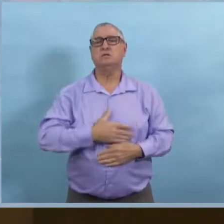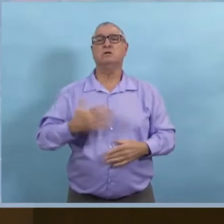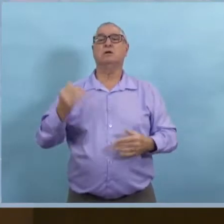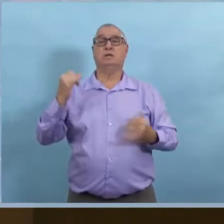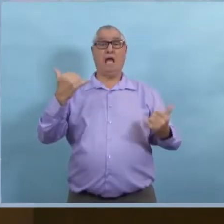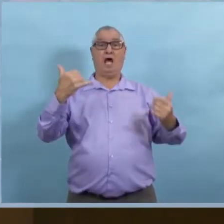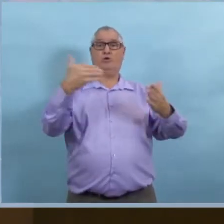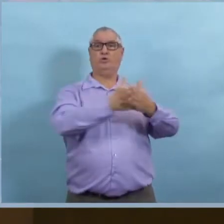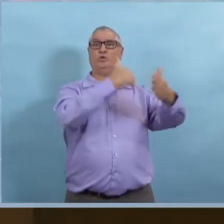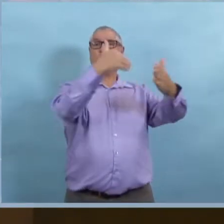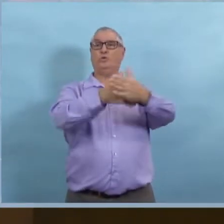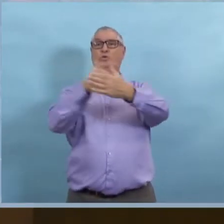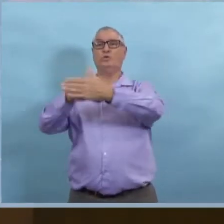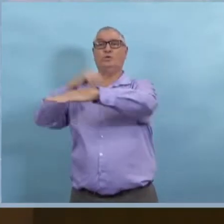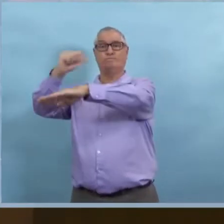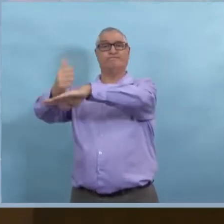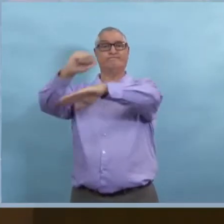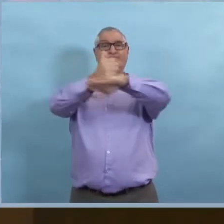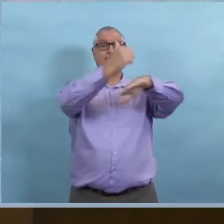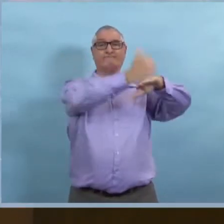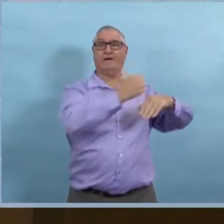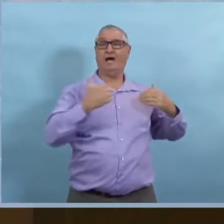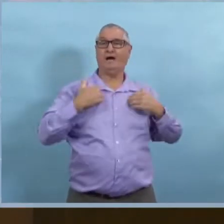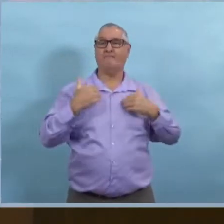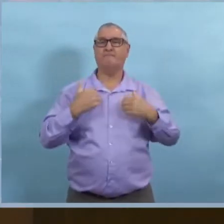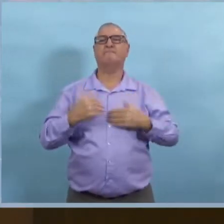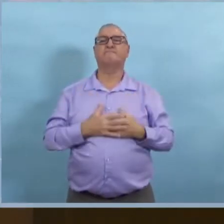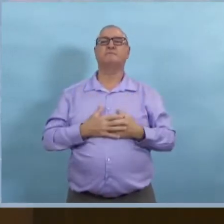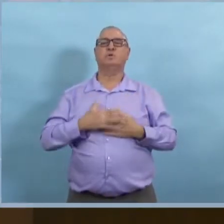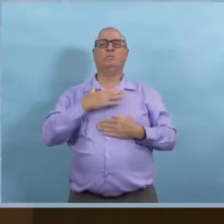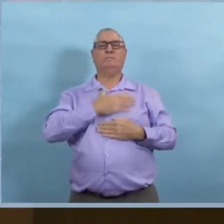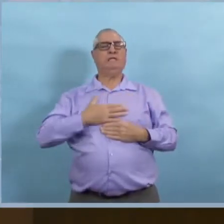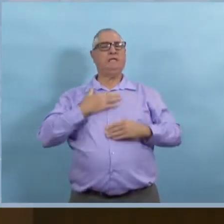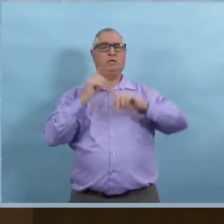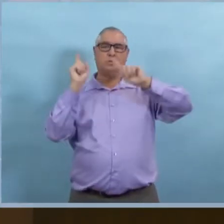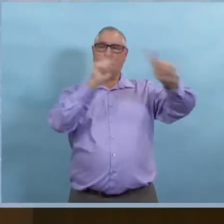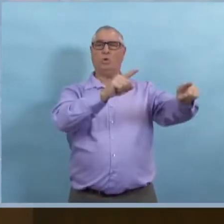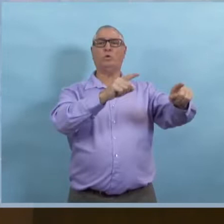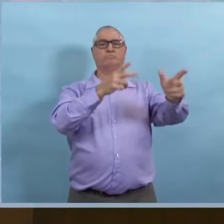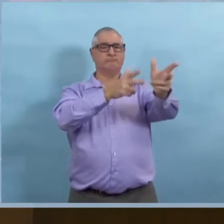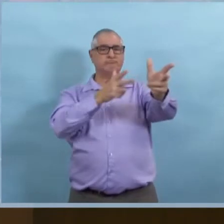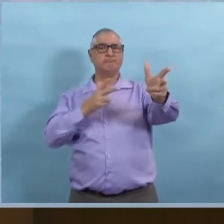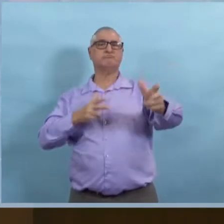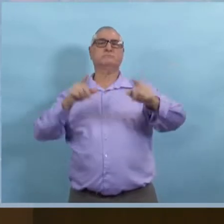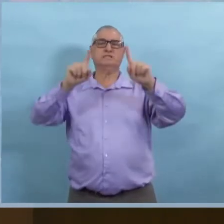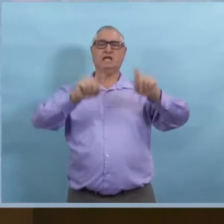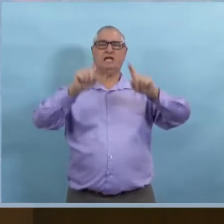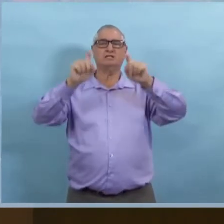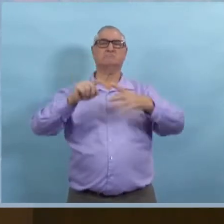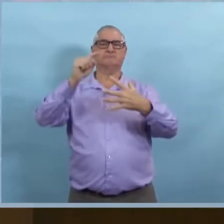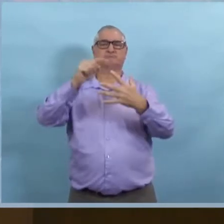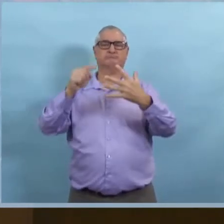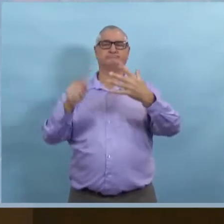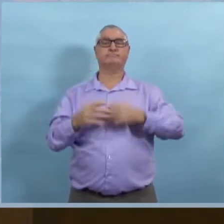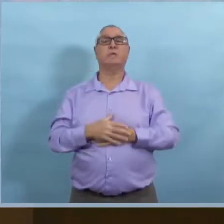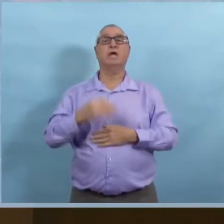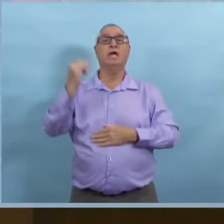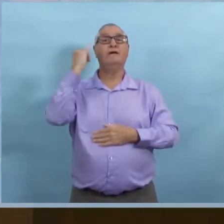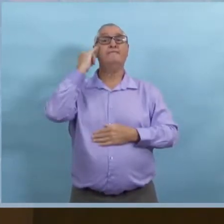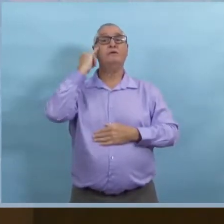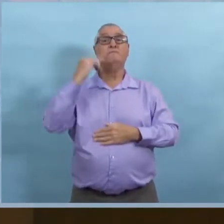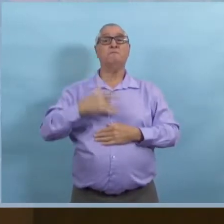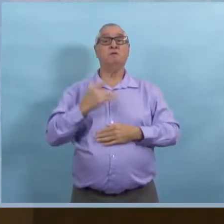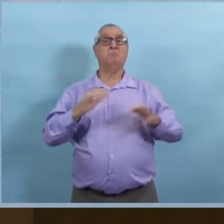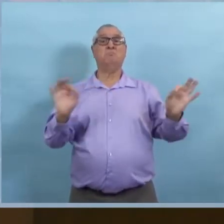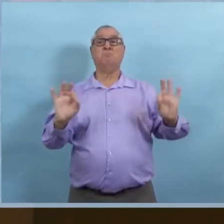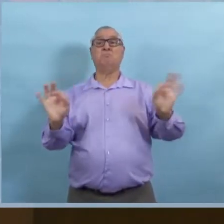travail pour réduire les files d'attente. Il y a énormément de pression sur tous les emplacements de dépistage, sur tous les laboratoires, et on veut s'assurer